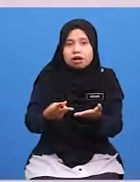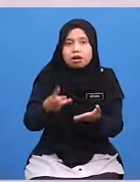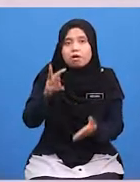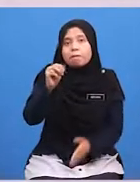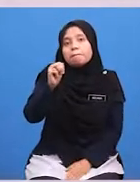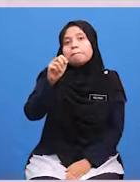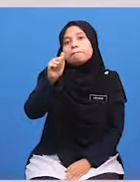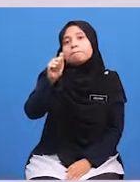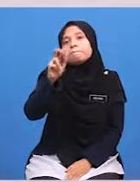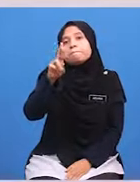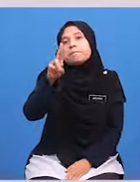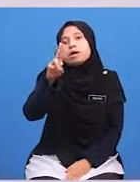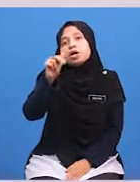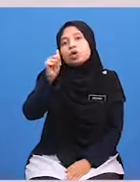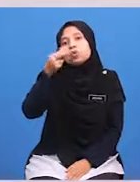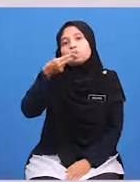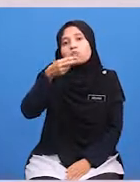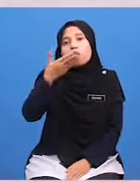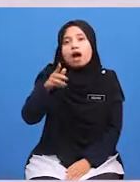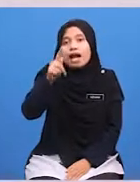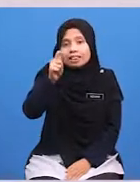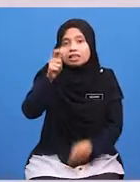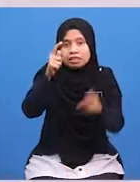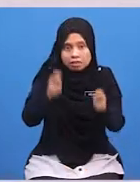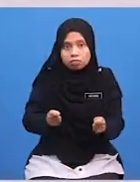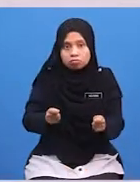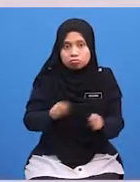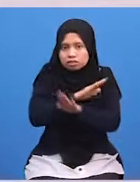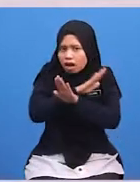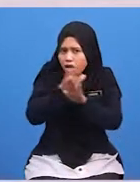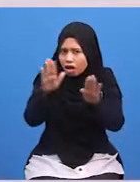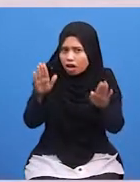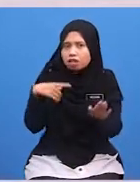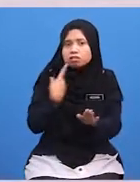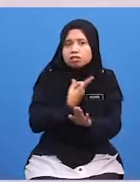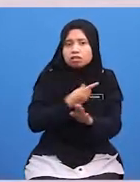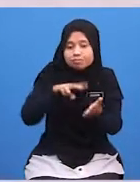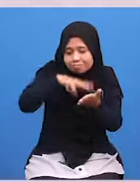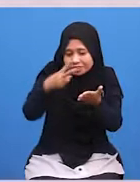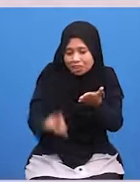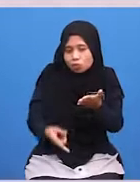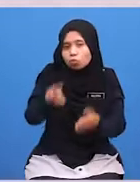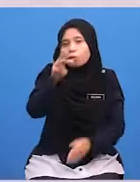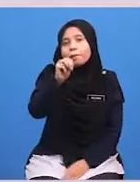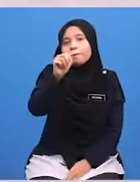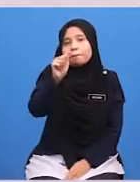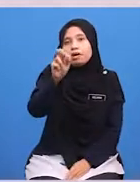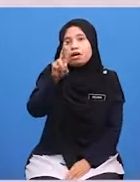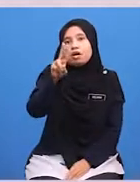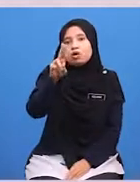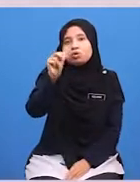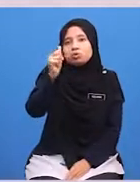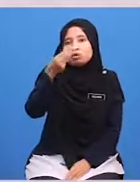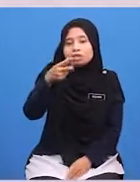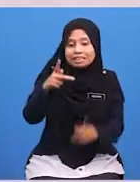Yang Menjatuhkan Maruah Jangan Sesekali Kita Menjatuhkan Maruah Tetamu Yang